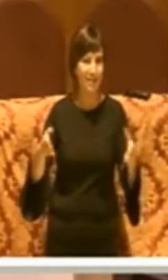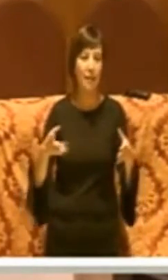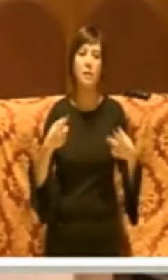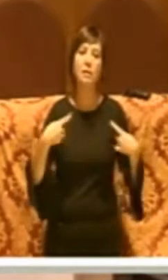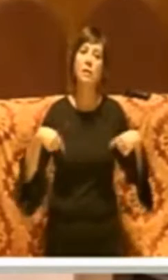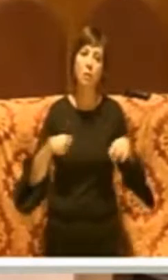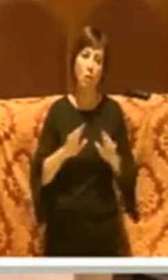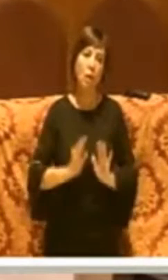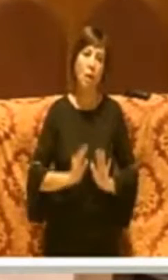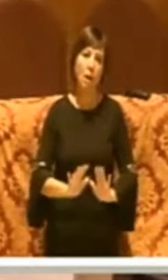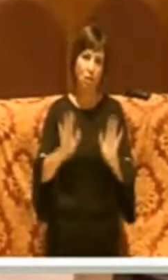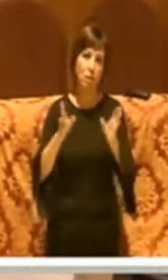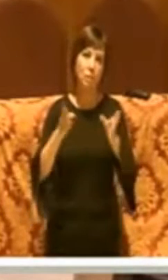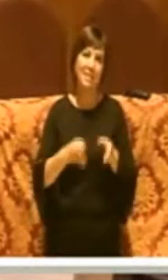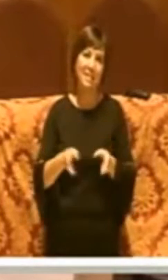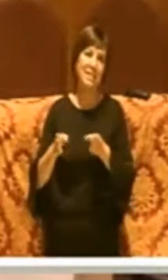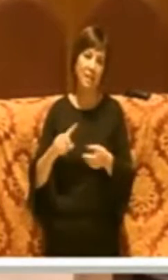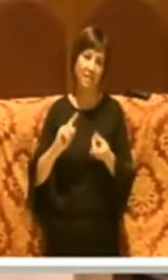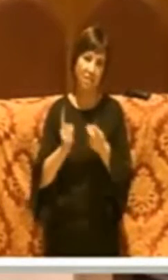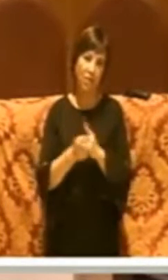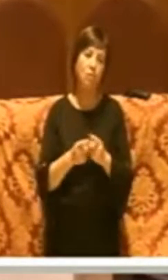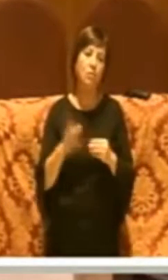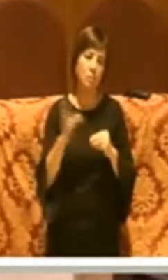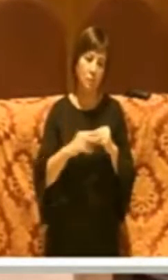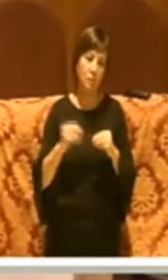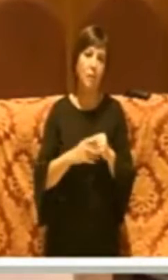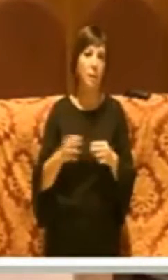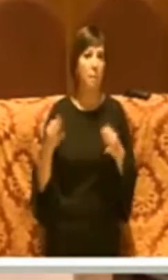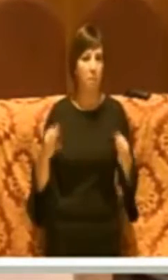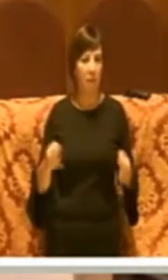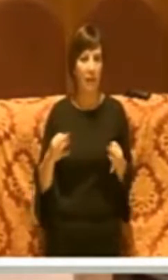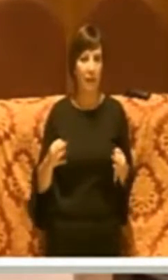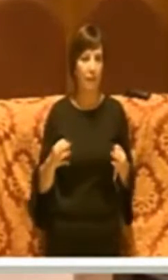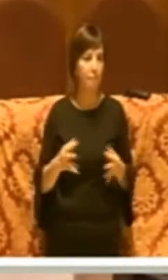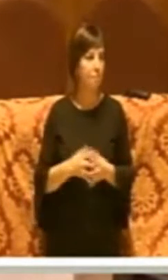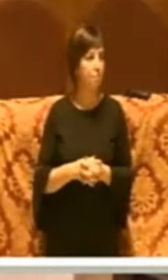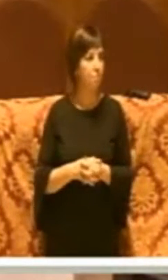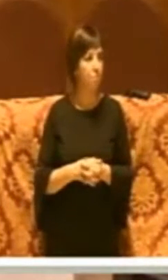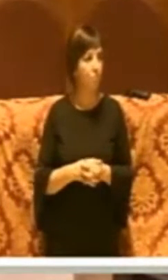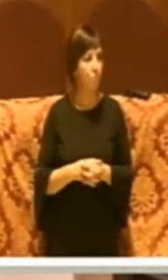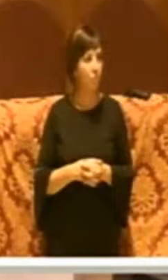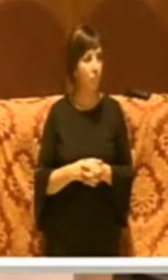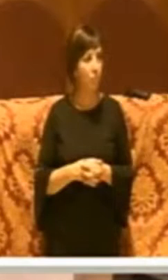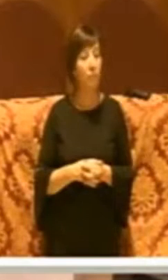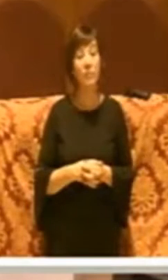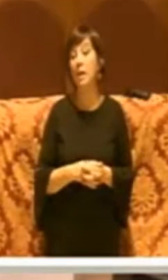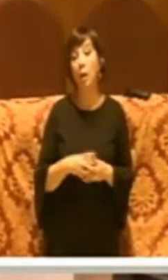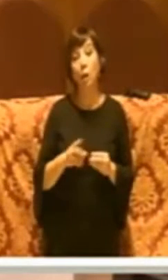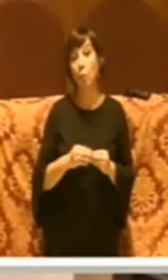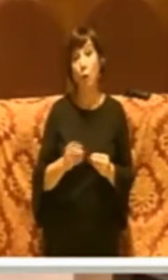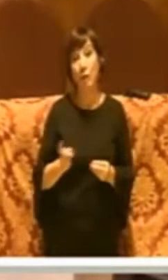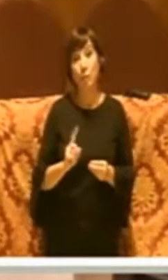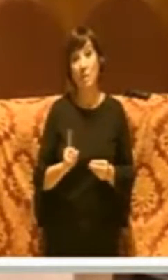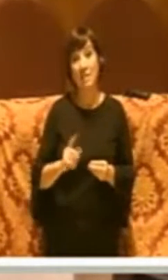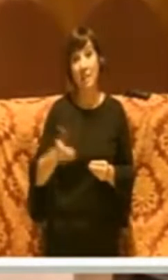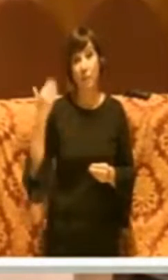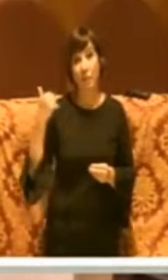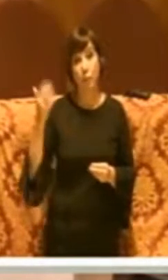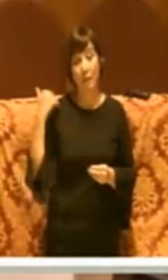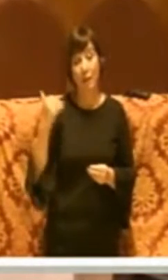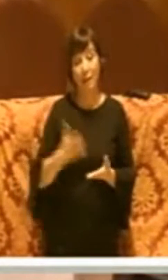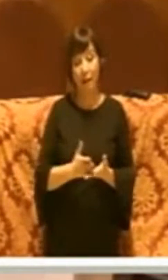lasceremo delle strade invece fatte bene. e ripeto, quello che non è stato fatto negli anni.